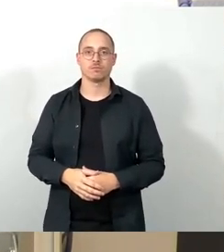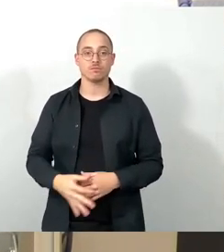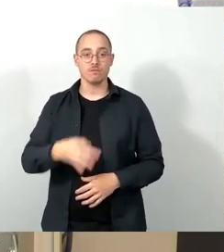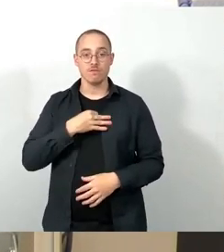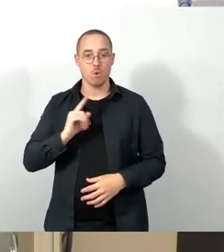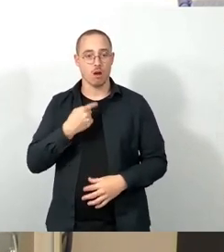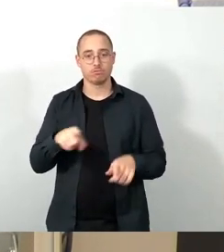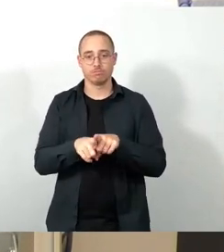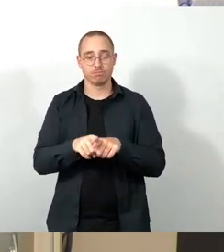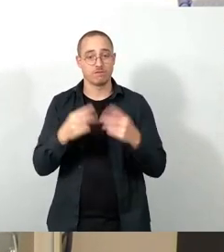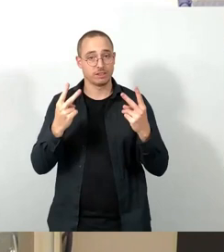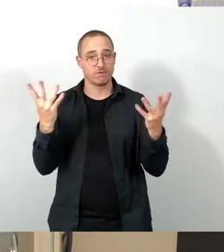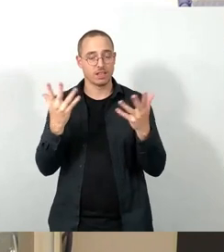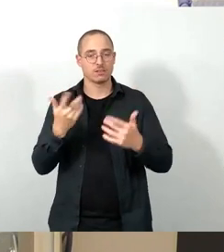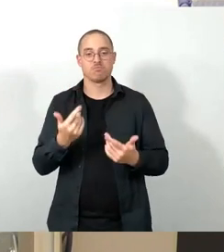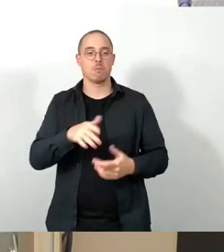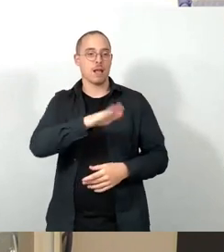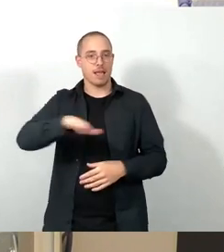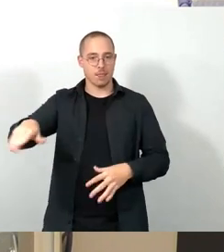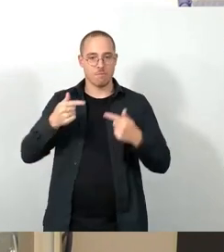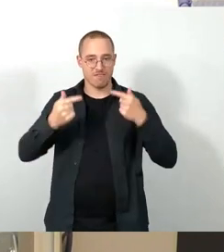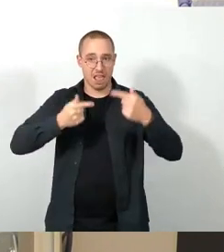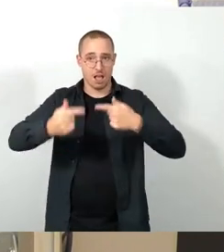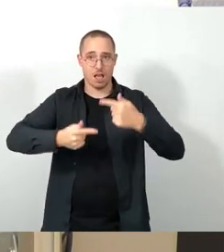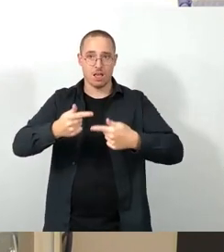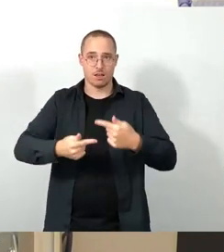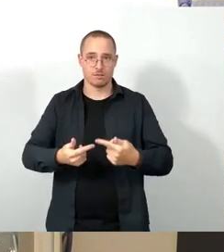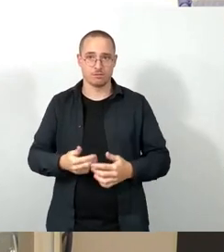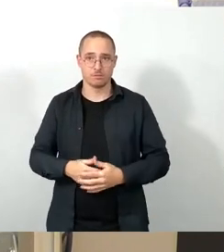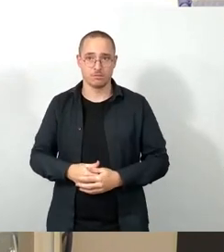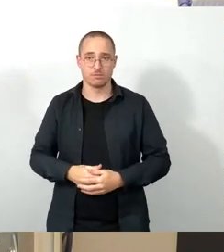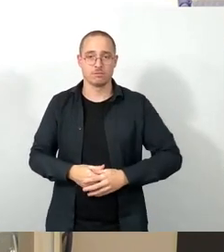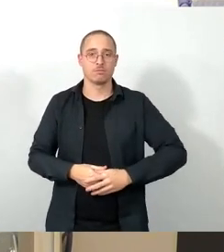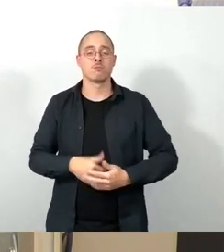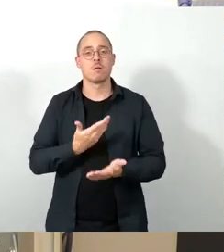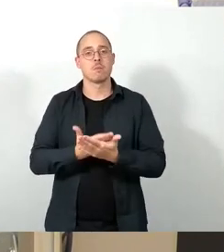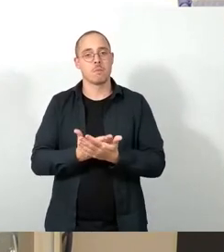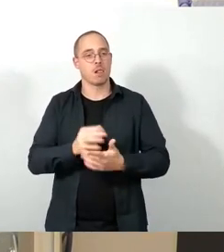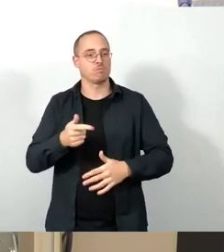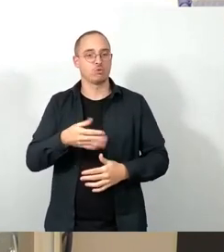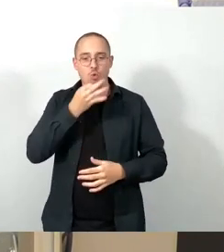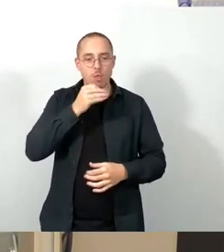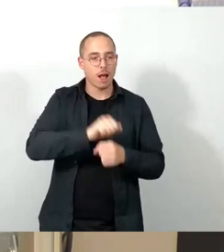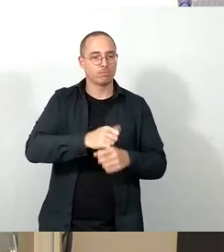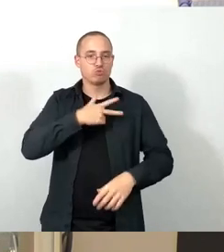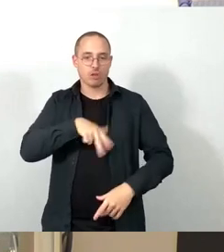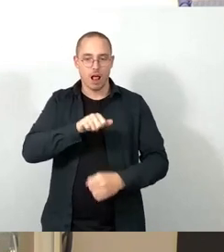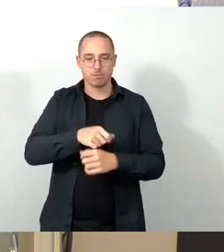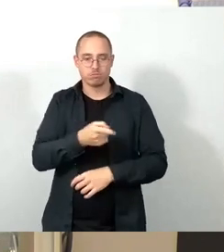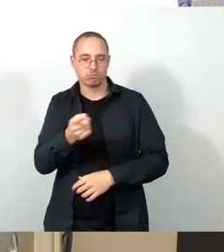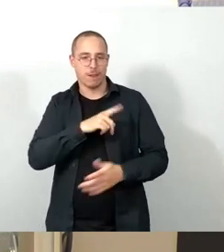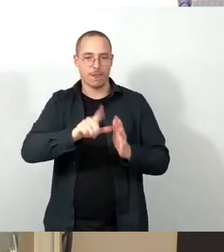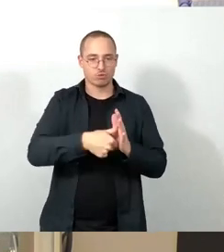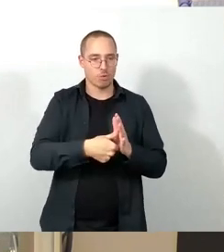Kinderpflege. Auch diese Leistungen des Sozialamts bzw. des Jugendamtes sind bisher nicht Bestandteil der Dresdenpass